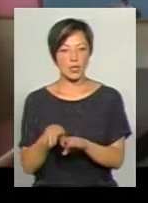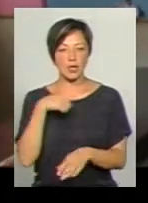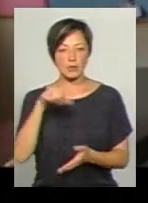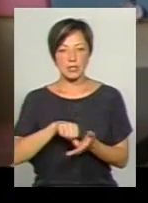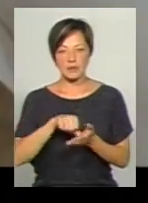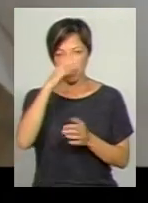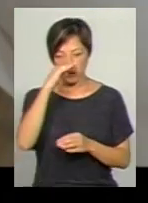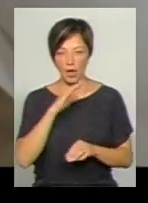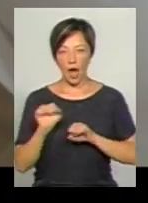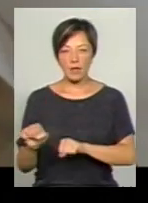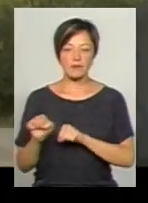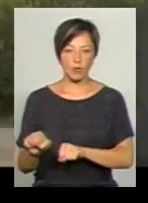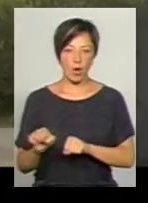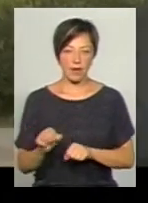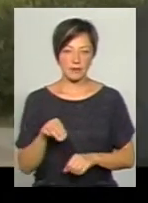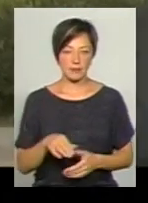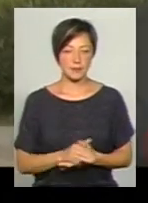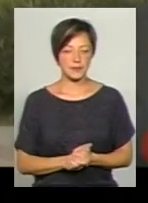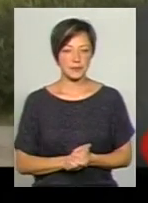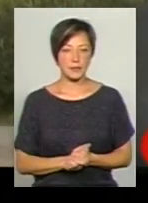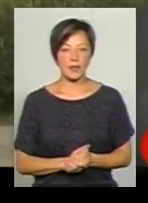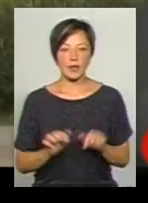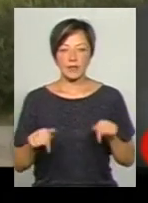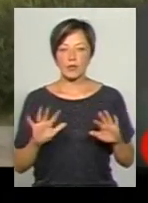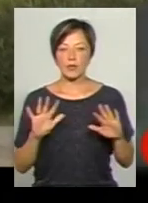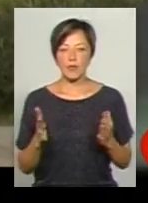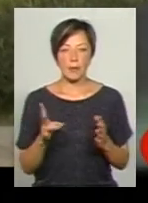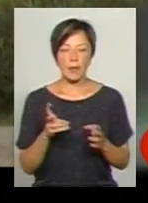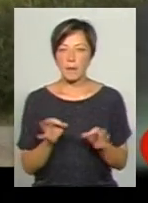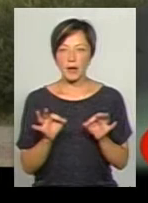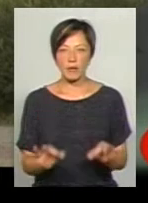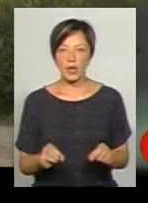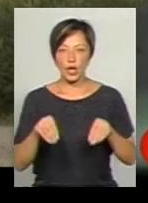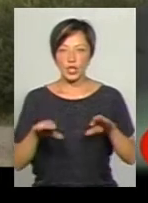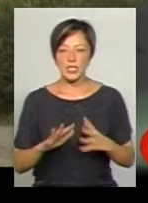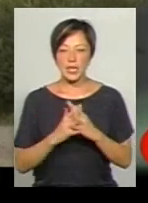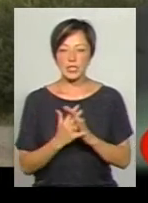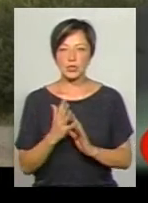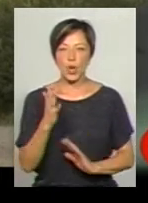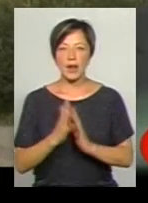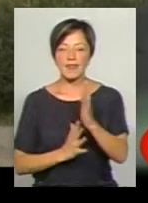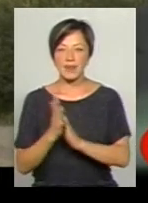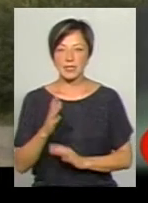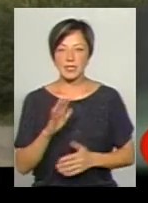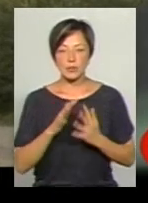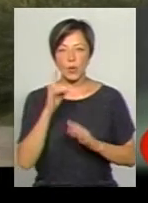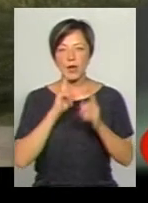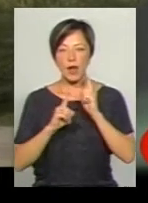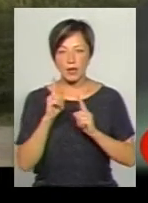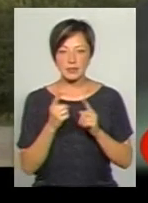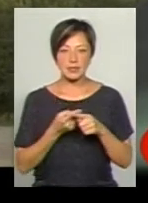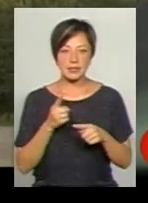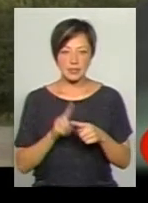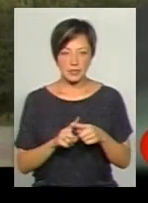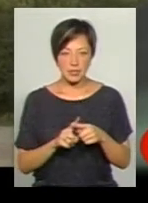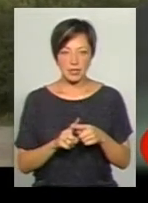батьків, адвокат Андрій Говорецький. В даному випадку неправомірним є рішення Лісово-Гранівецької сільської ради, яку неправомірність на даний